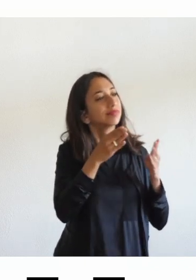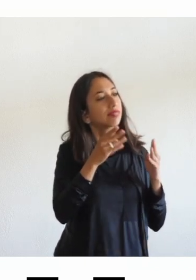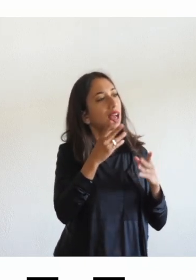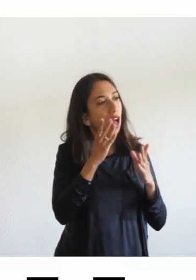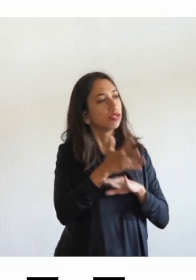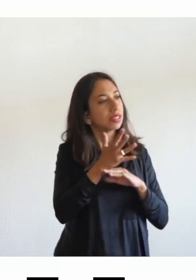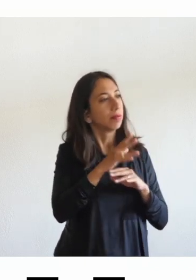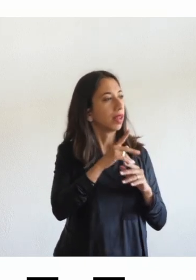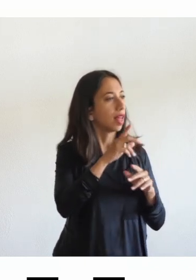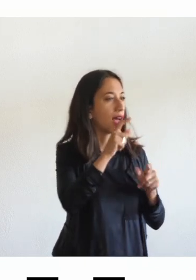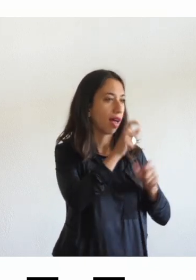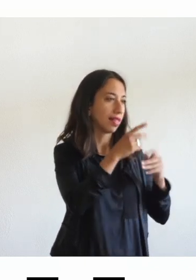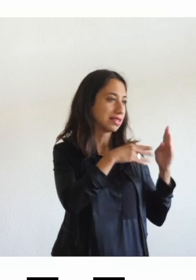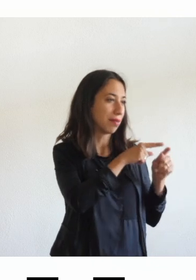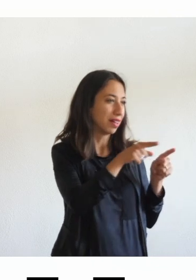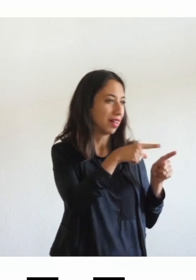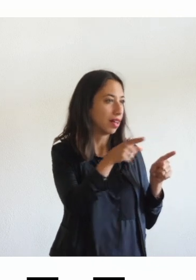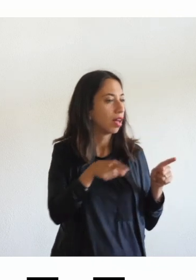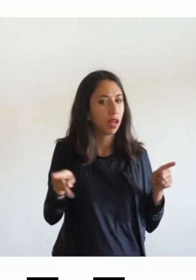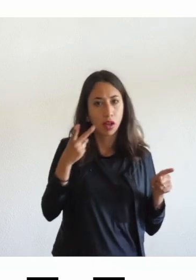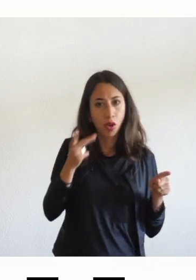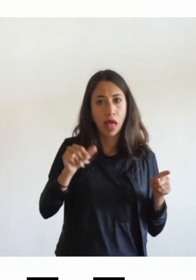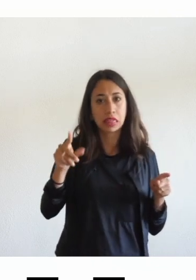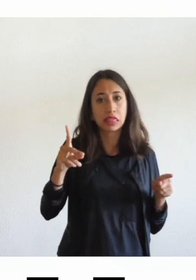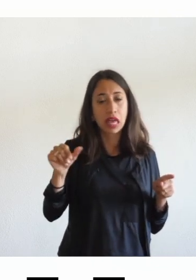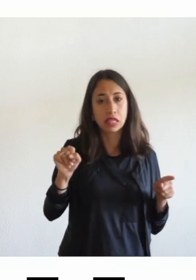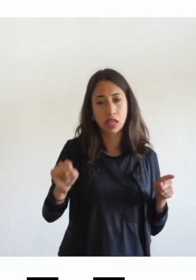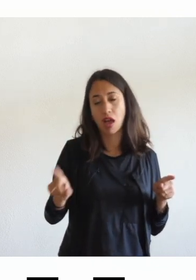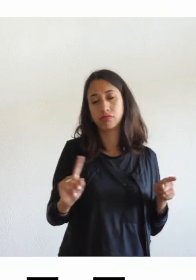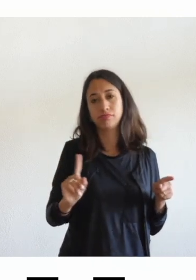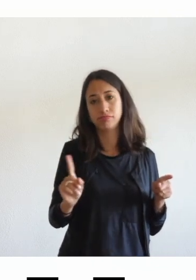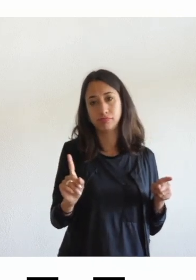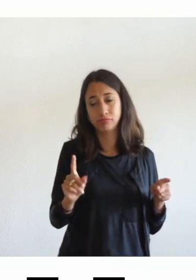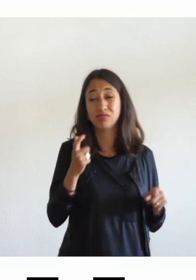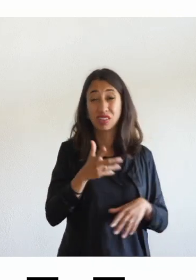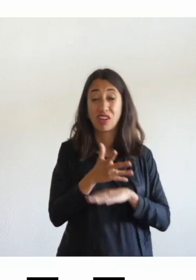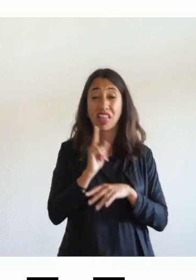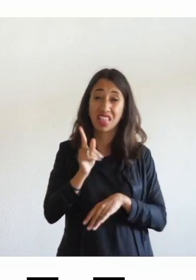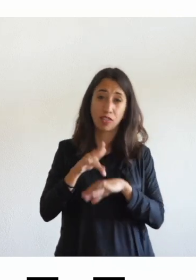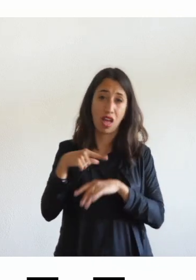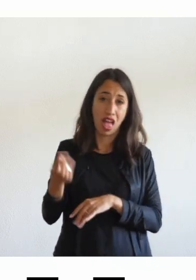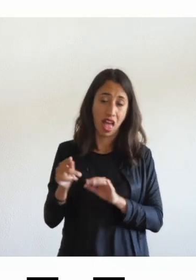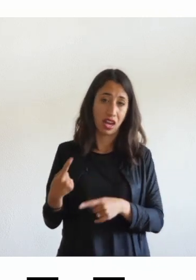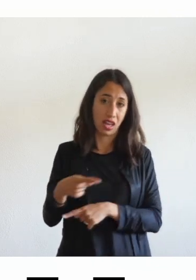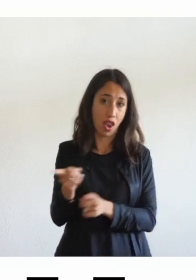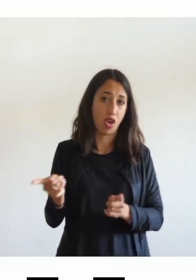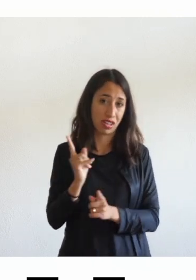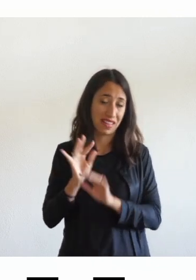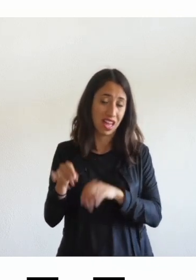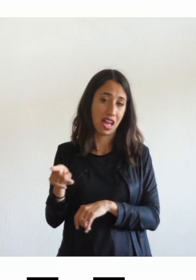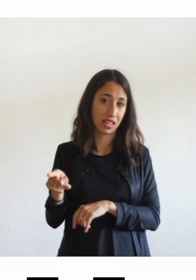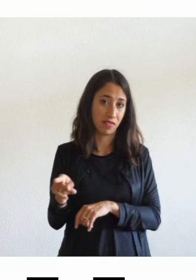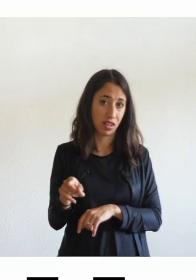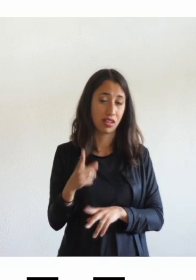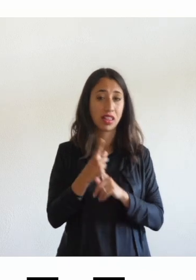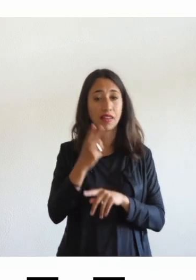dimentichiamo sicuramente l'accessibilità perché è un tema fondamentale e insieme ricordiamoci anche che